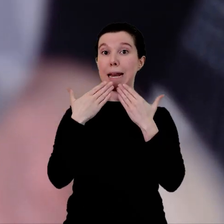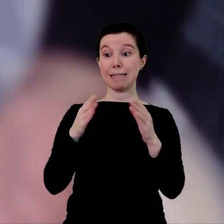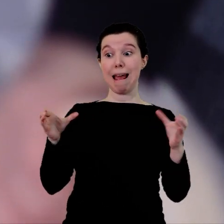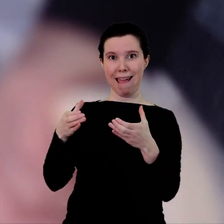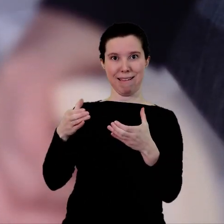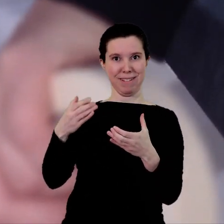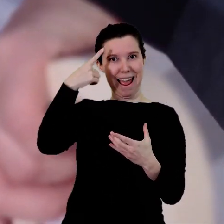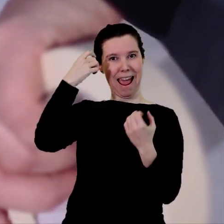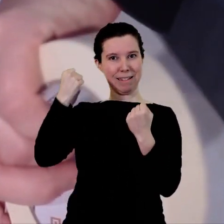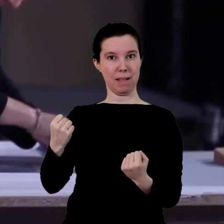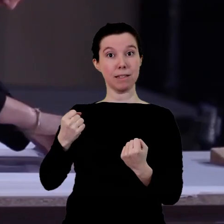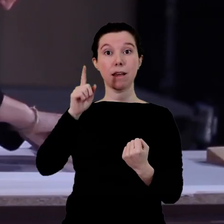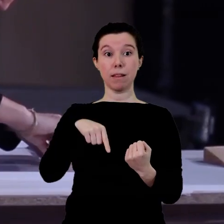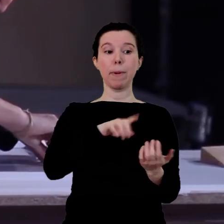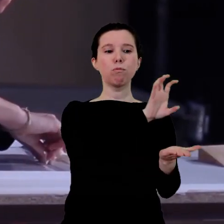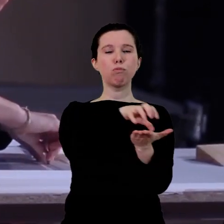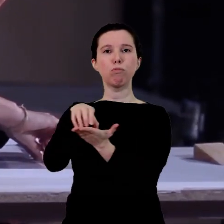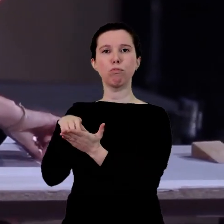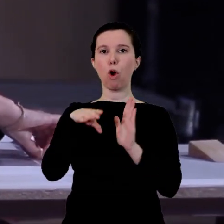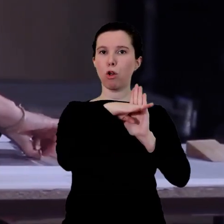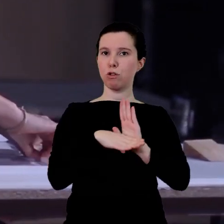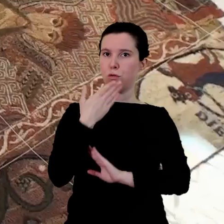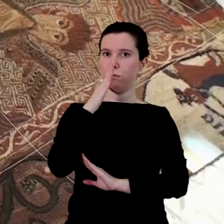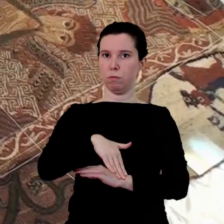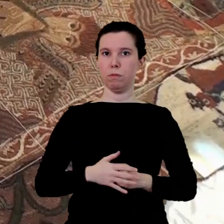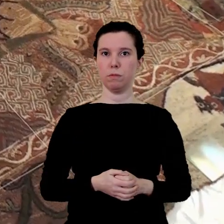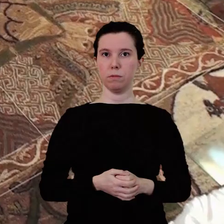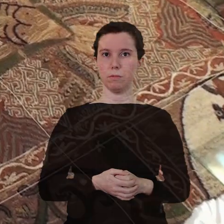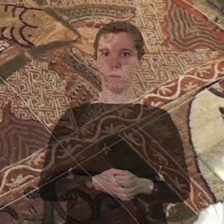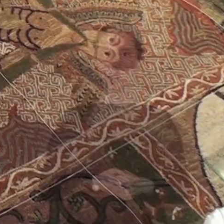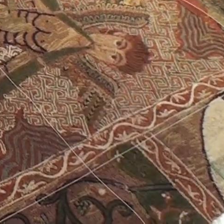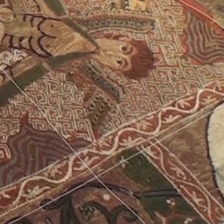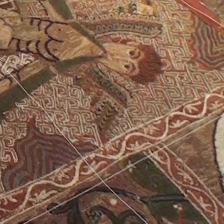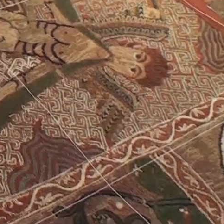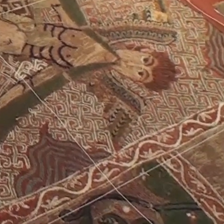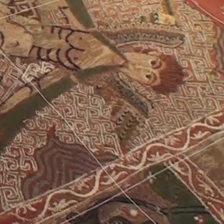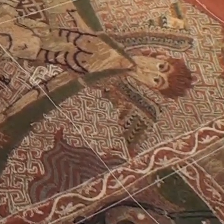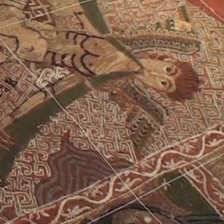fer-ho, comptem amb un equip d'experts i unes instal·lacions amb unes condicions adequades.